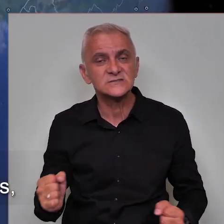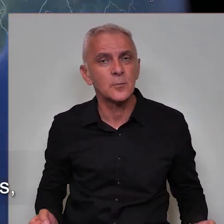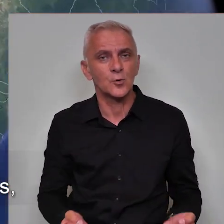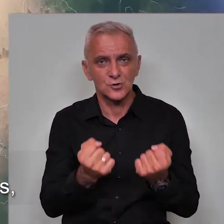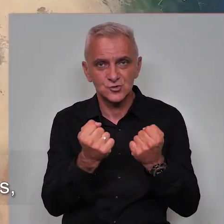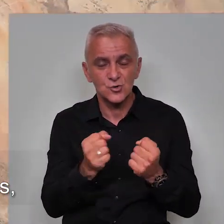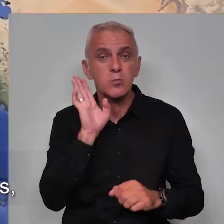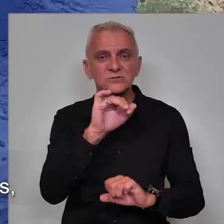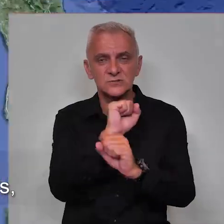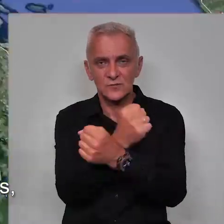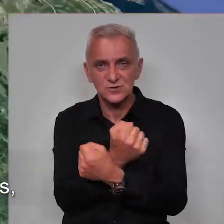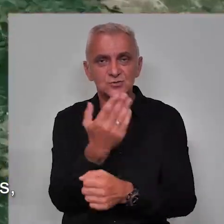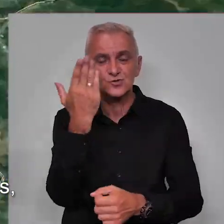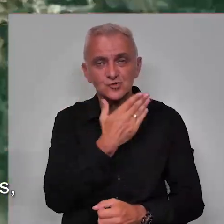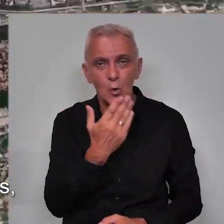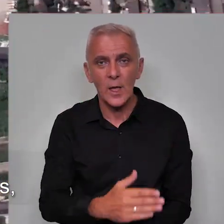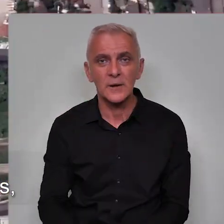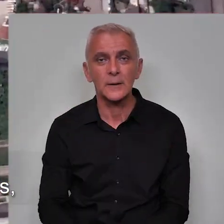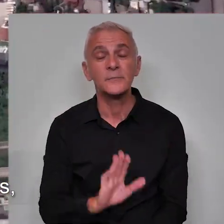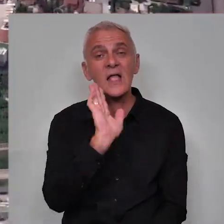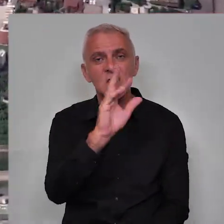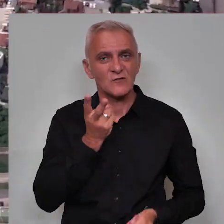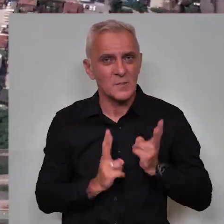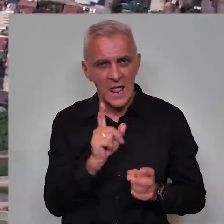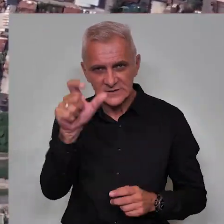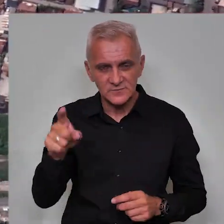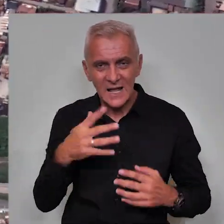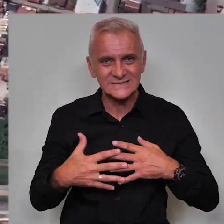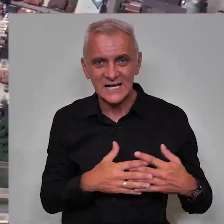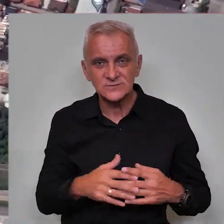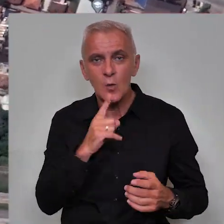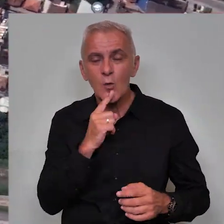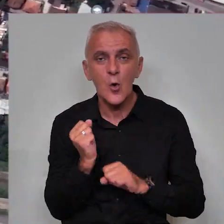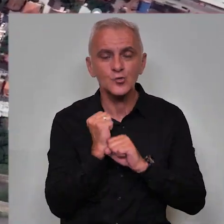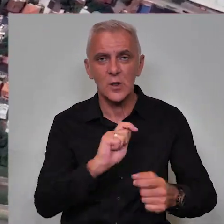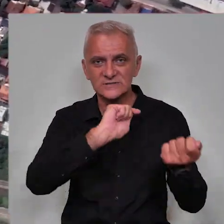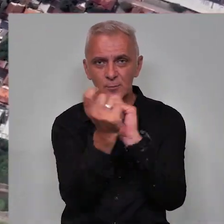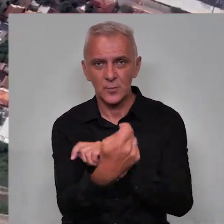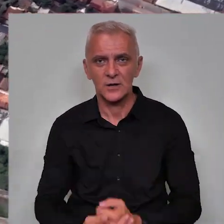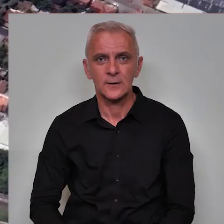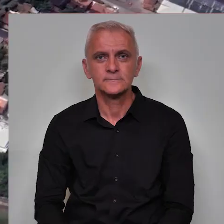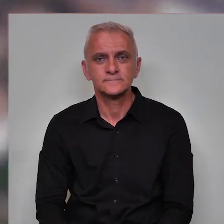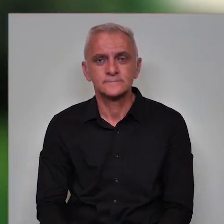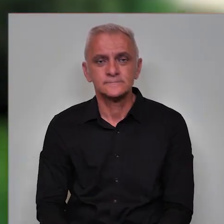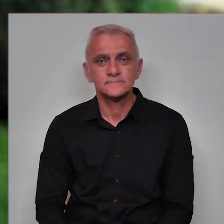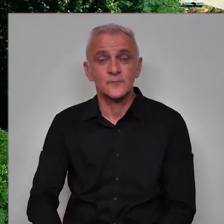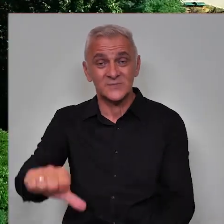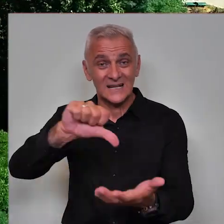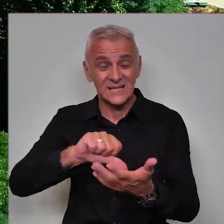djeci s poteškoćama u bosansko-hercegovačkim školama, njihovim nastavnicima i saradnicima koji donose promjene.